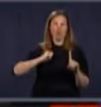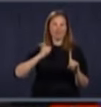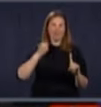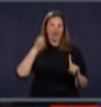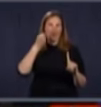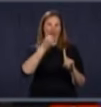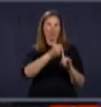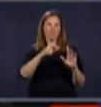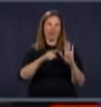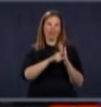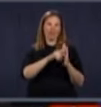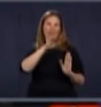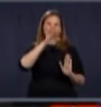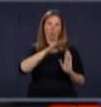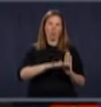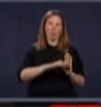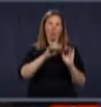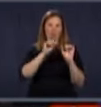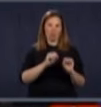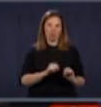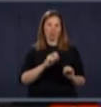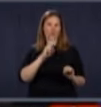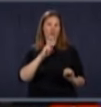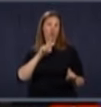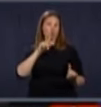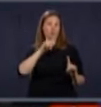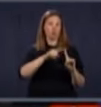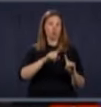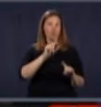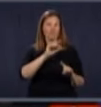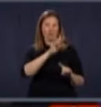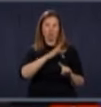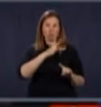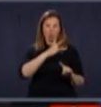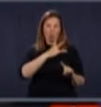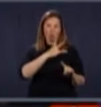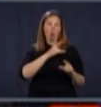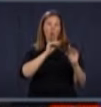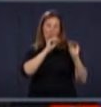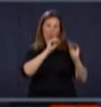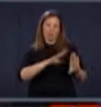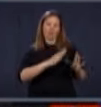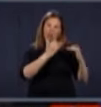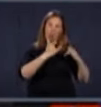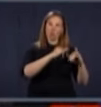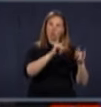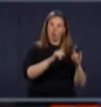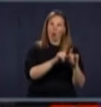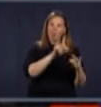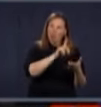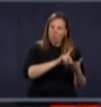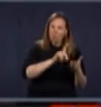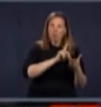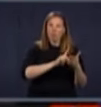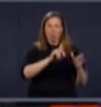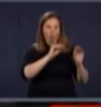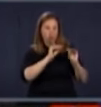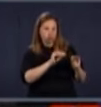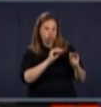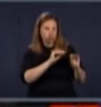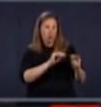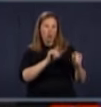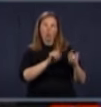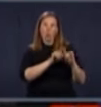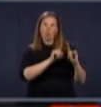négatifs parce que l'école n'est pas finie. Jusqu'au 20 juin, les enseignants vont donner des devoirs, vont rester en lien